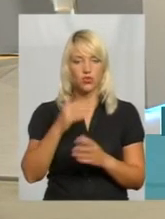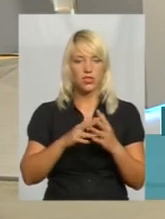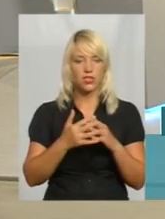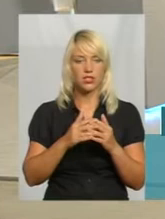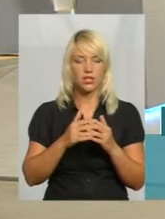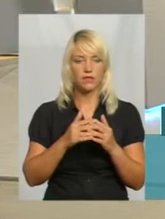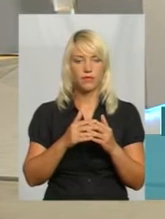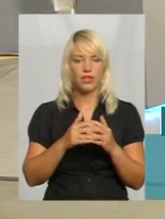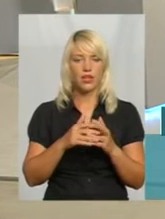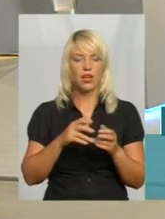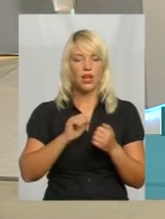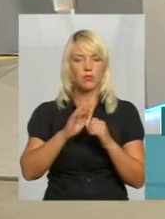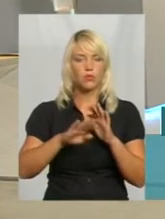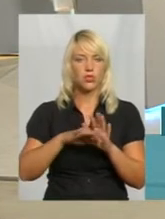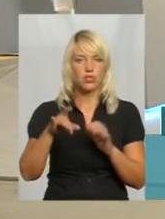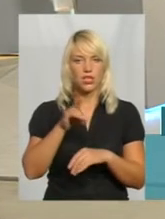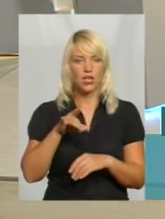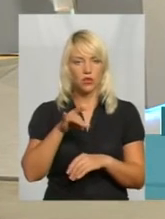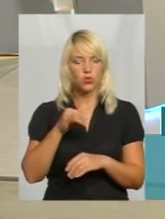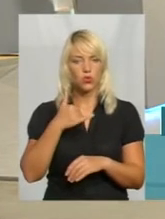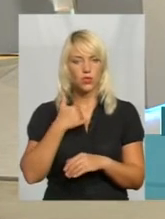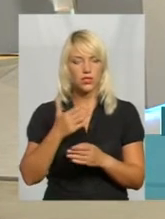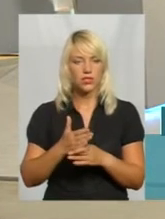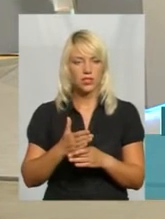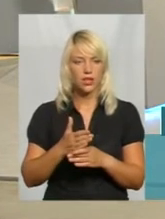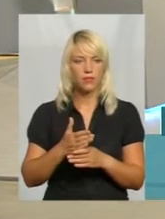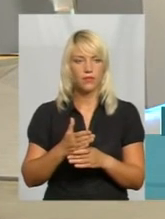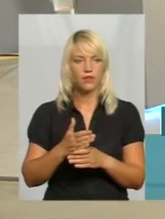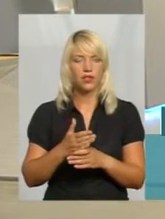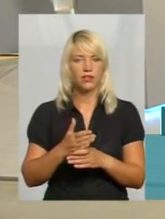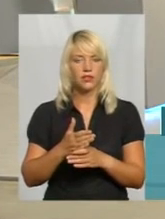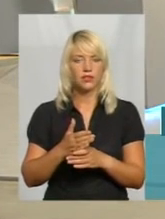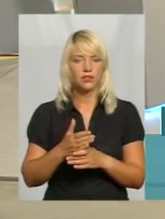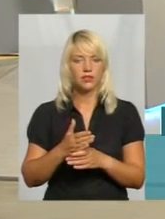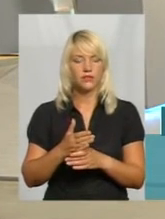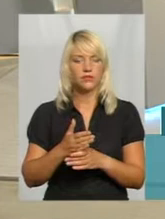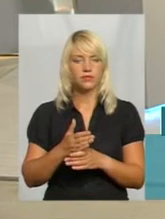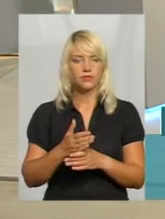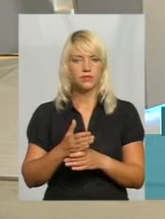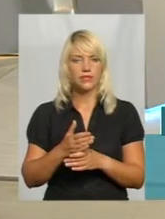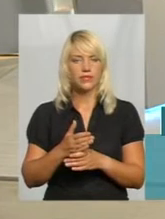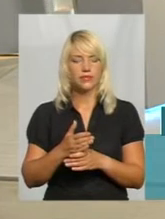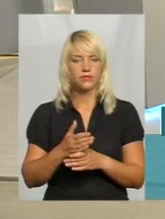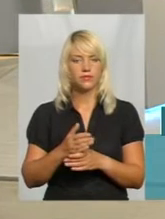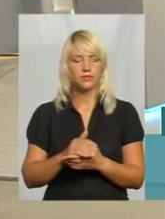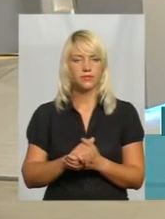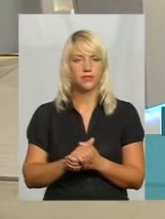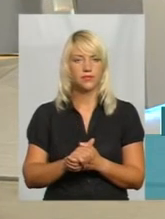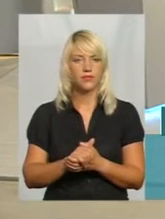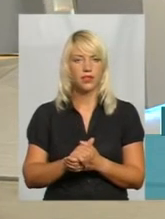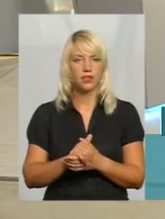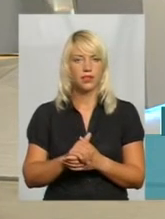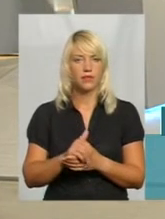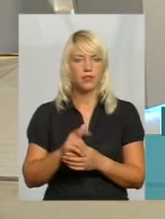Киширіка, Кам'янець-Подільський район. У нас є лікарня в Думанові, значить, сімейної медицини. Там була